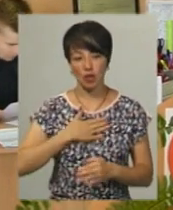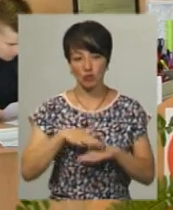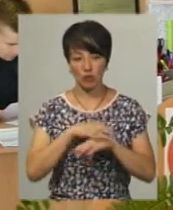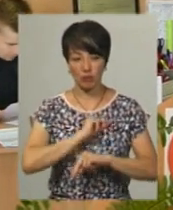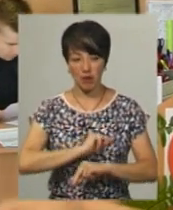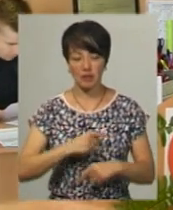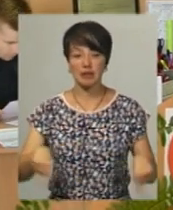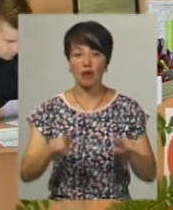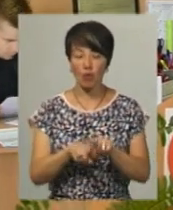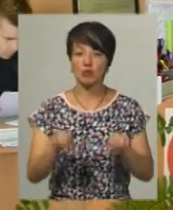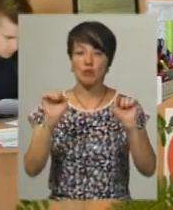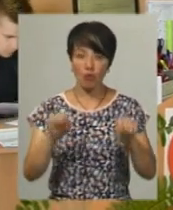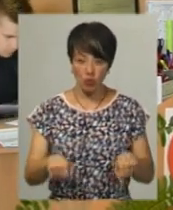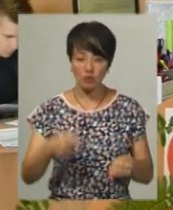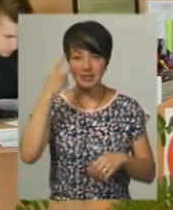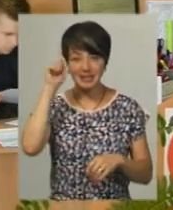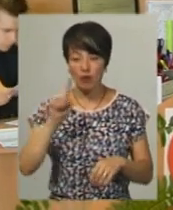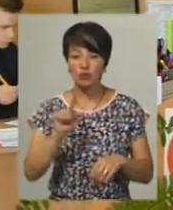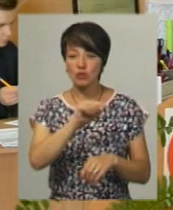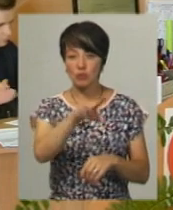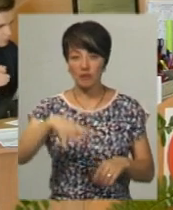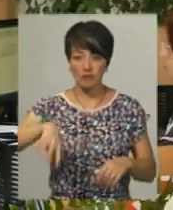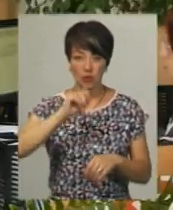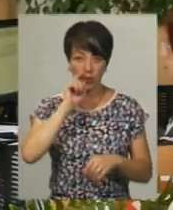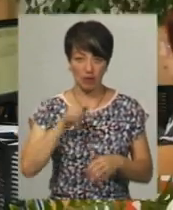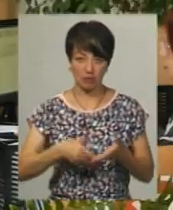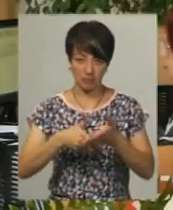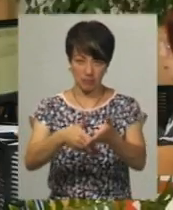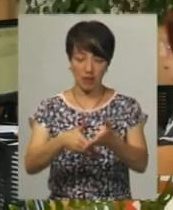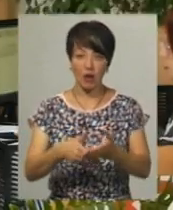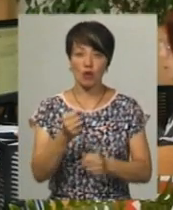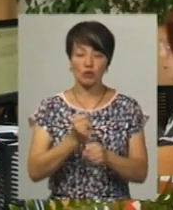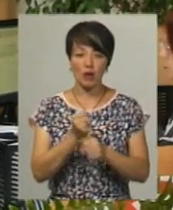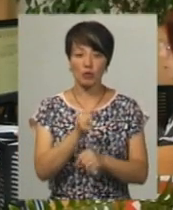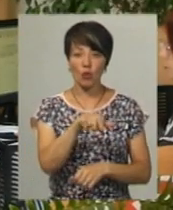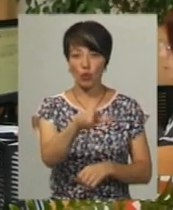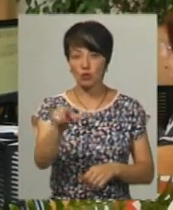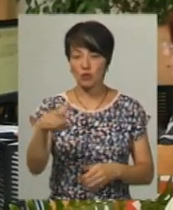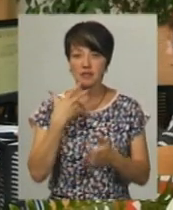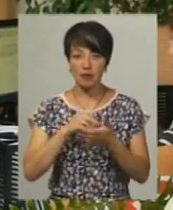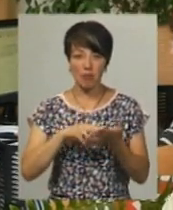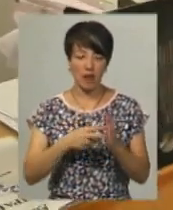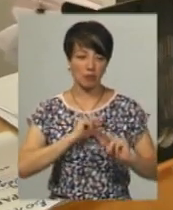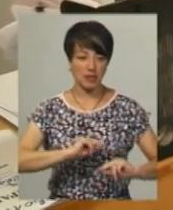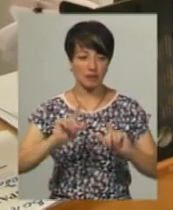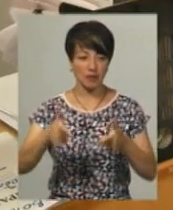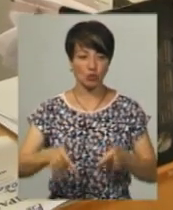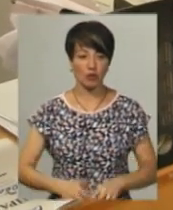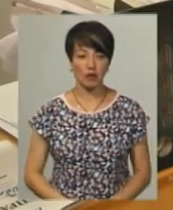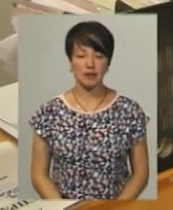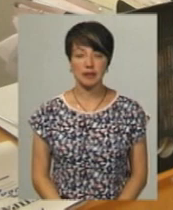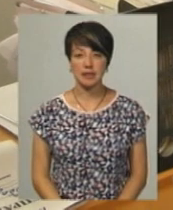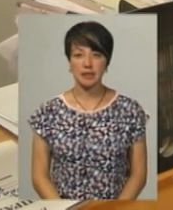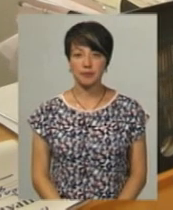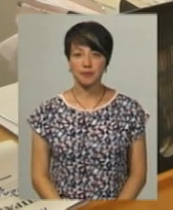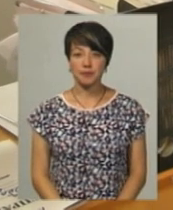ринку праці. Також ми можемо і володіємо ринком праці по всій Україні. Так само розробляємо для кожного свій план працевлаштування. Тетяна Ворожцова,